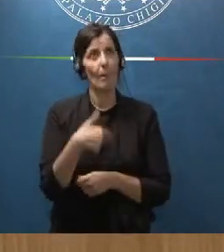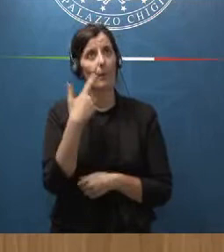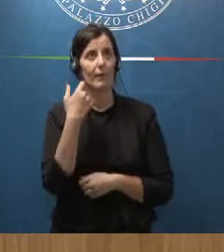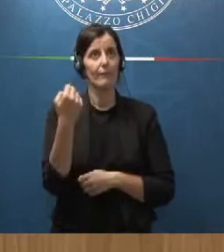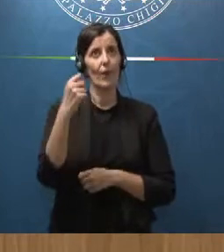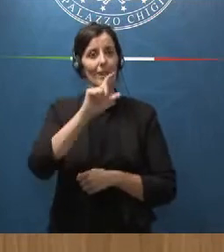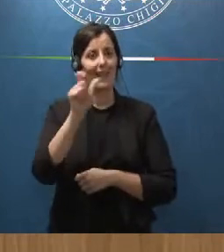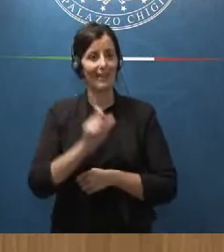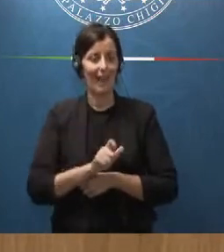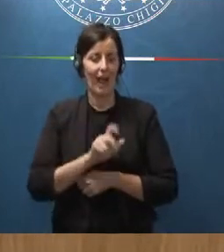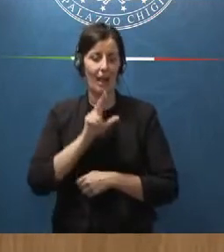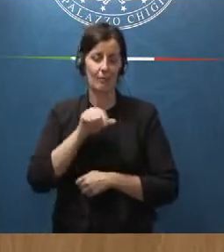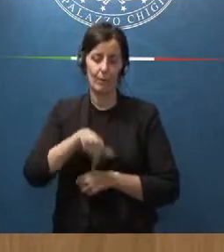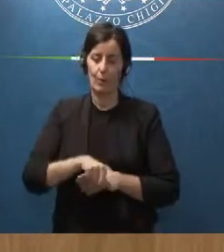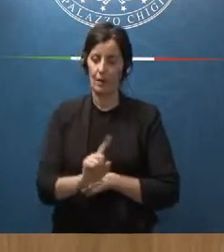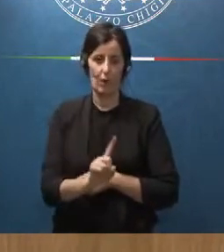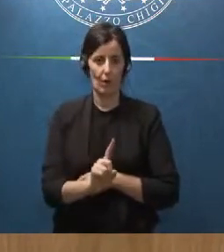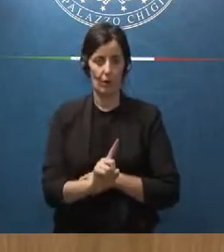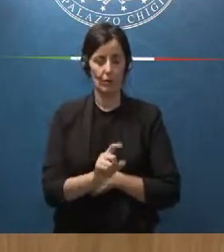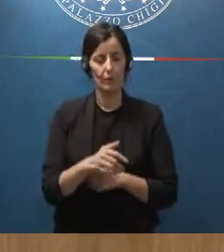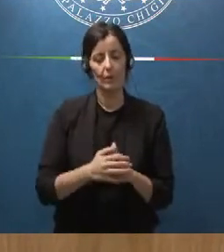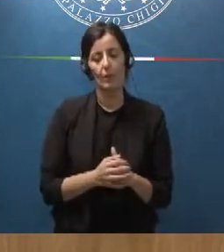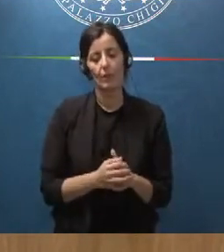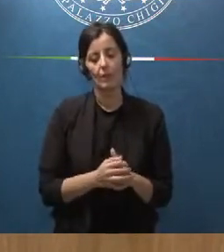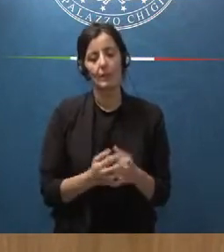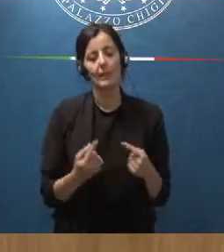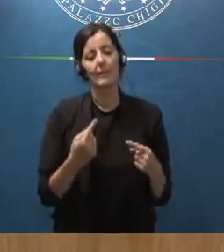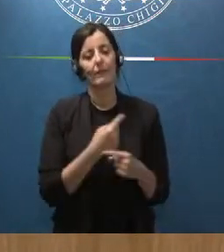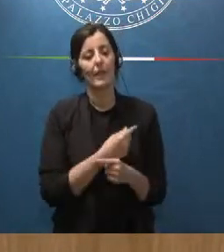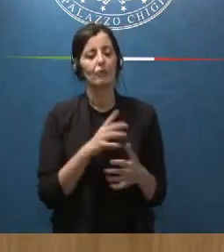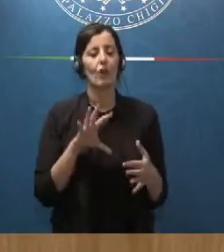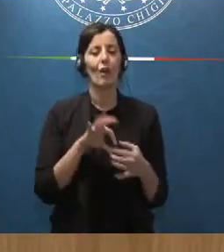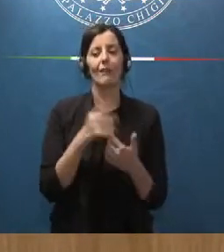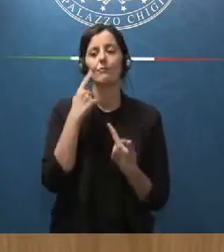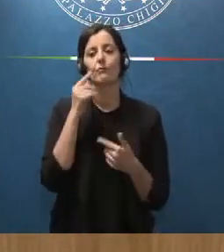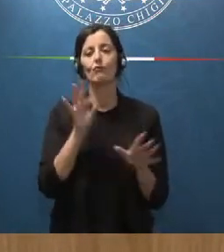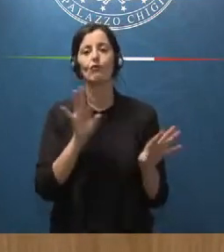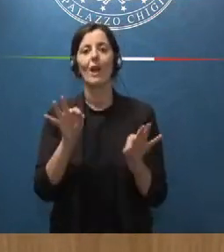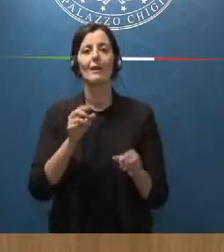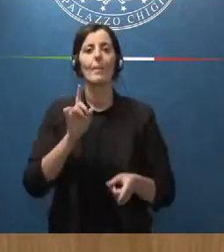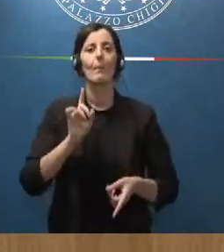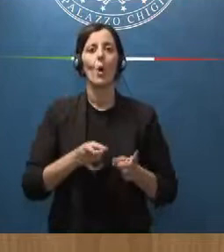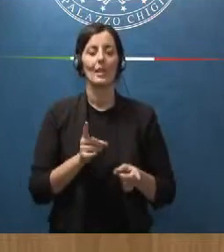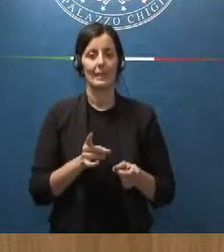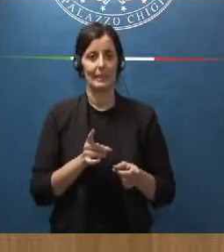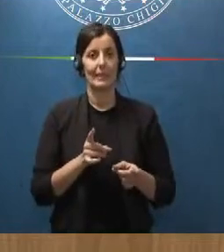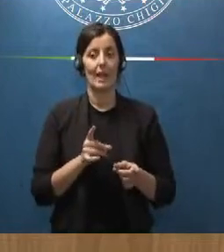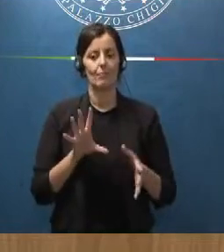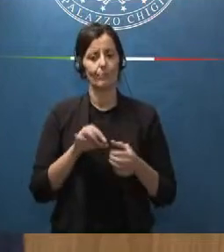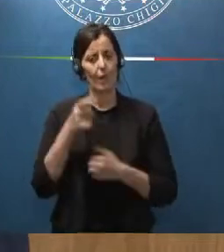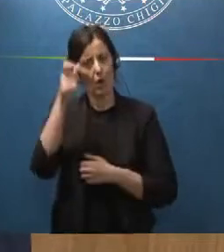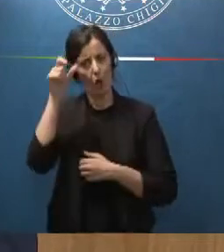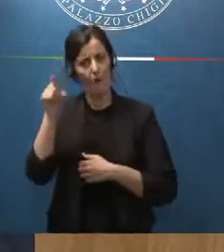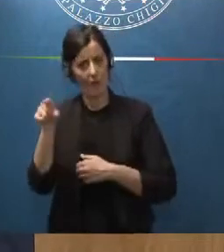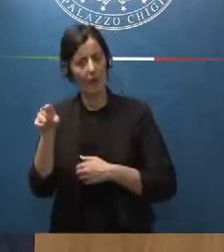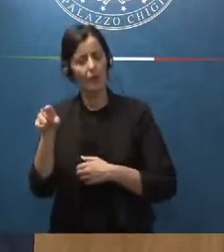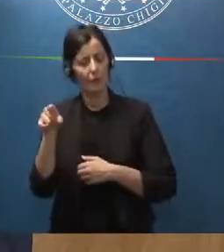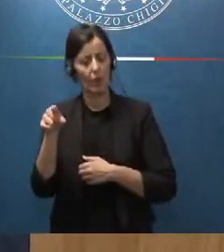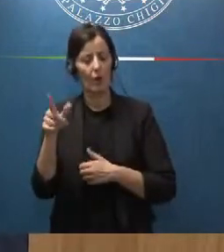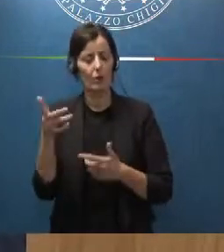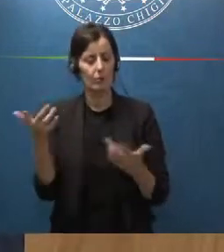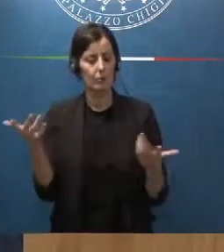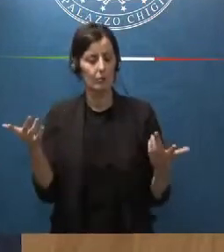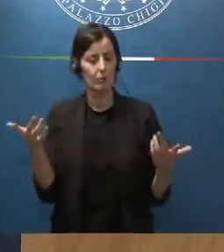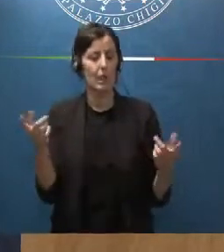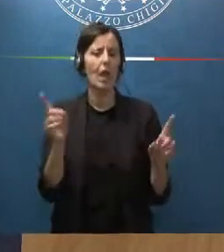Italia per quanto riguarda invece le scelte politiche che riguardano il governo sia